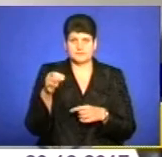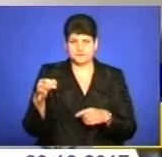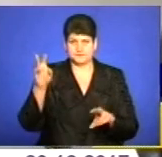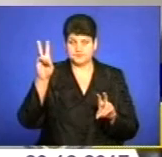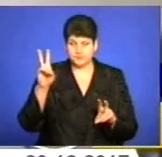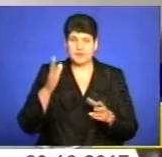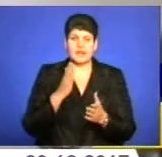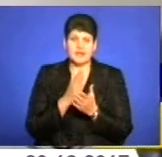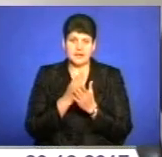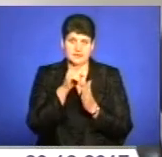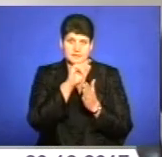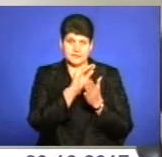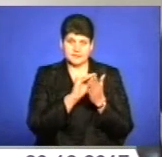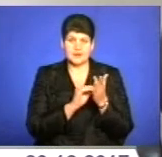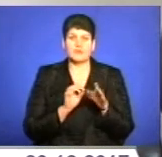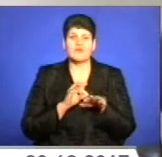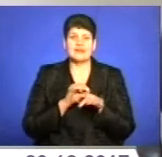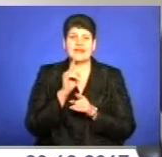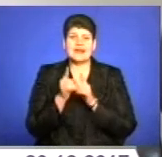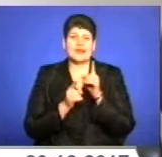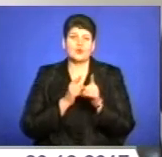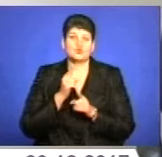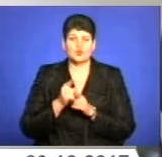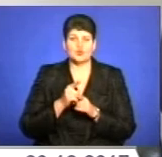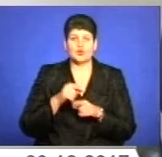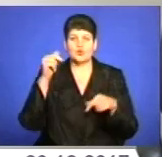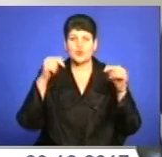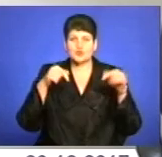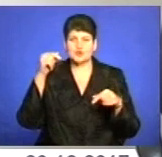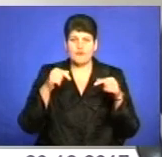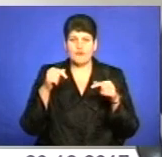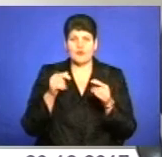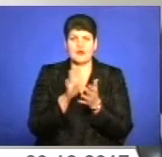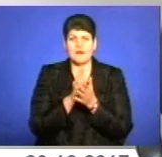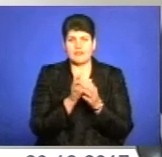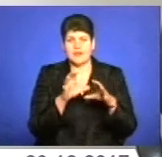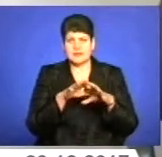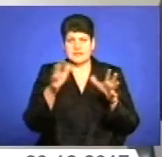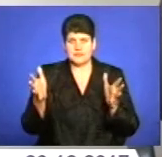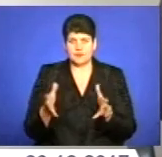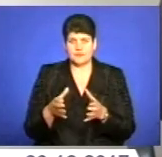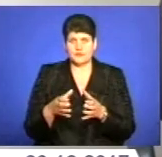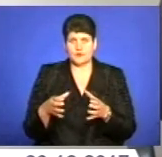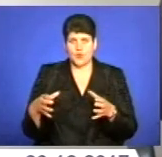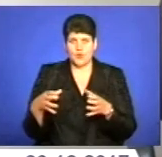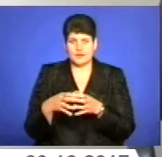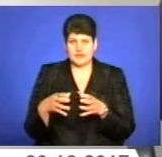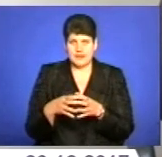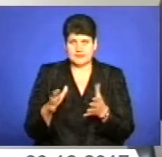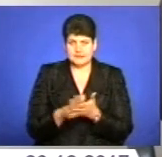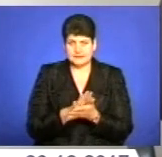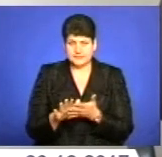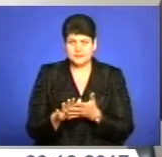є проведення реконструкції дощового та каналізаційного колектора в прибережній смузі ставу. Над цим питанням працюють